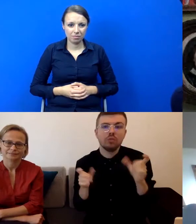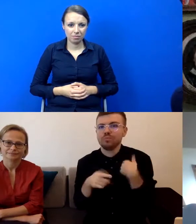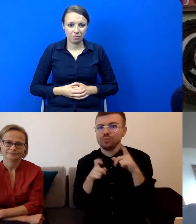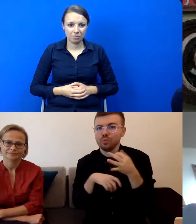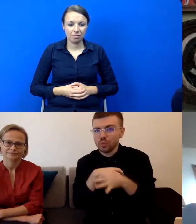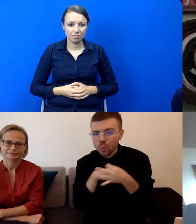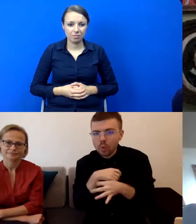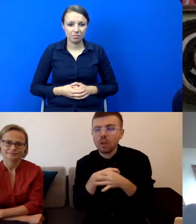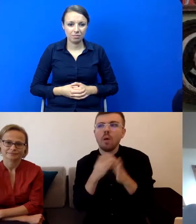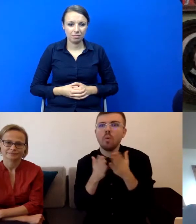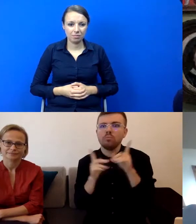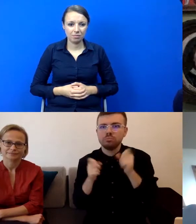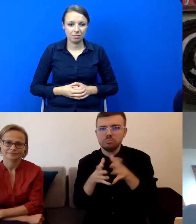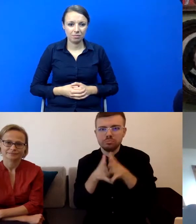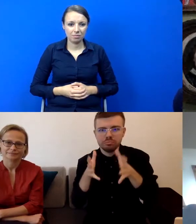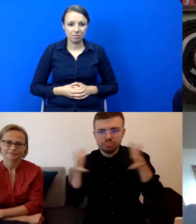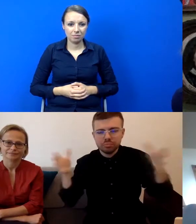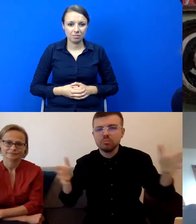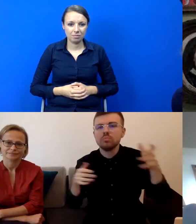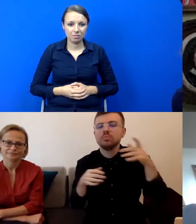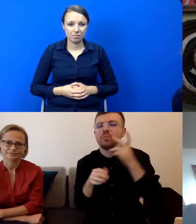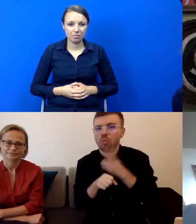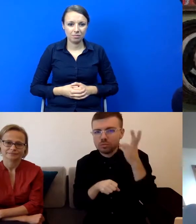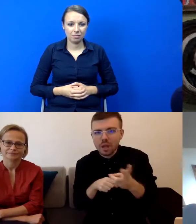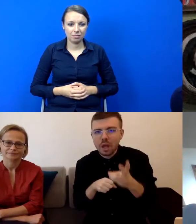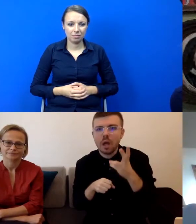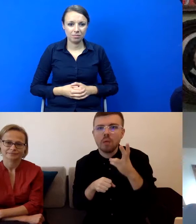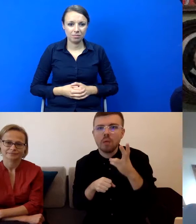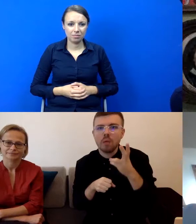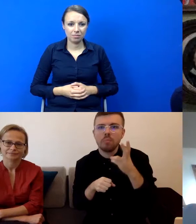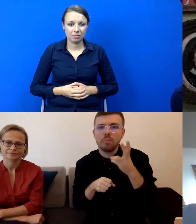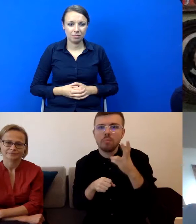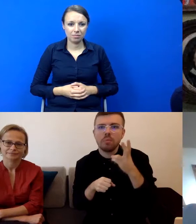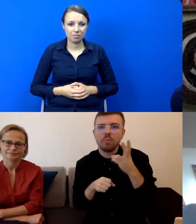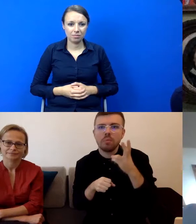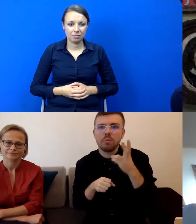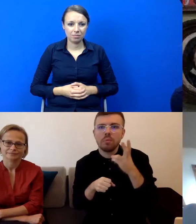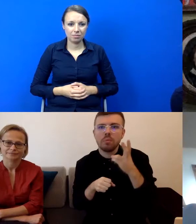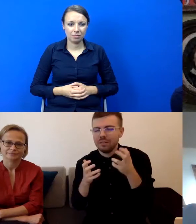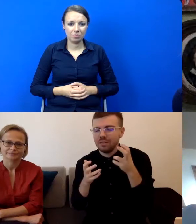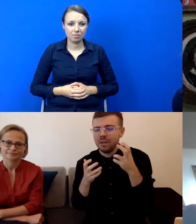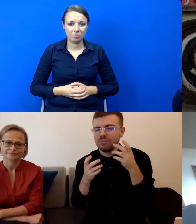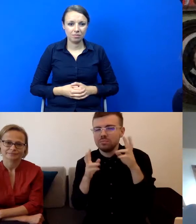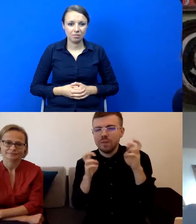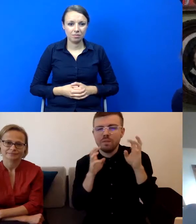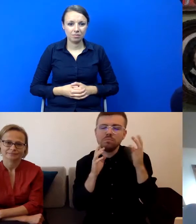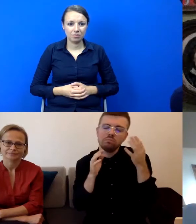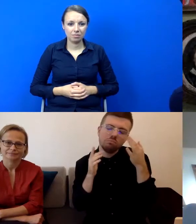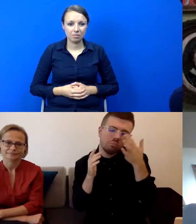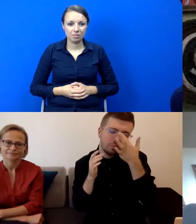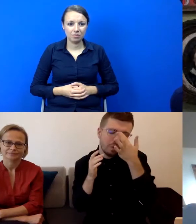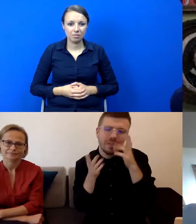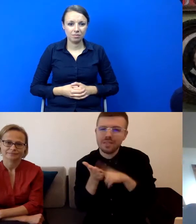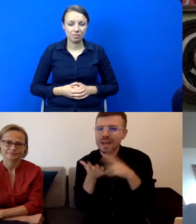wycieczek. Natomiast nauczyciele niezbyt dobrze migali, więc niezbyt dużo się dodało. Właśnie dzięki temu,